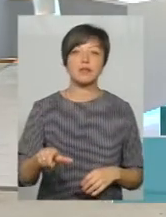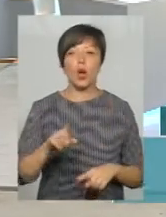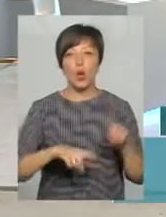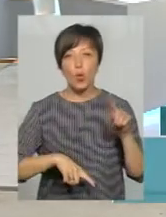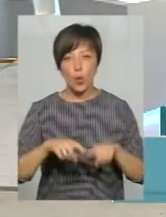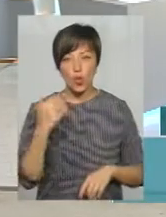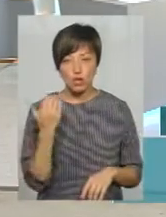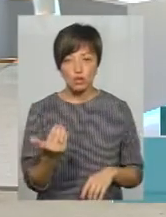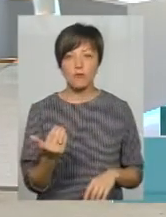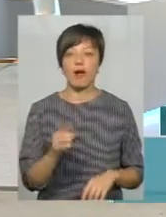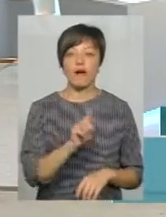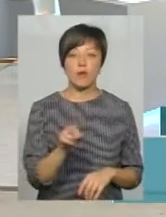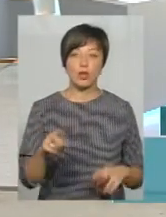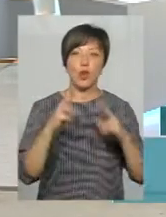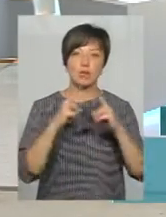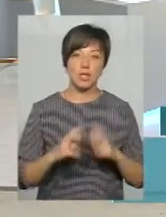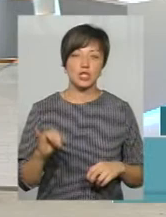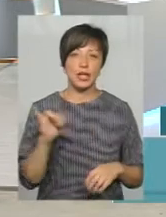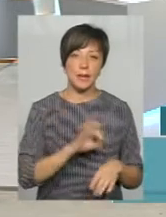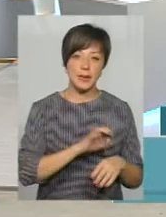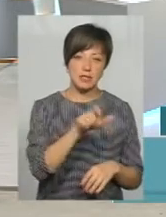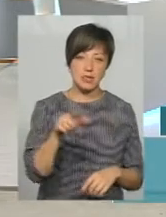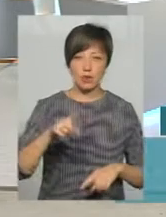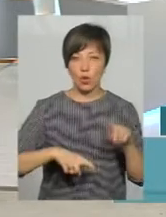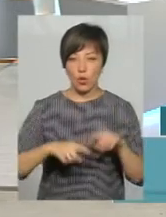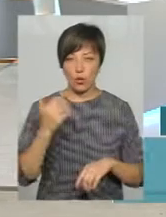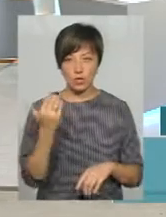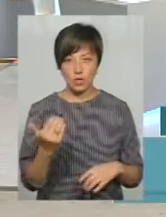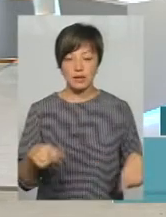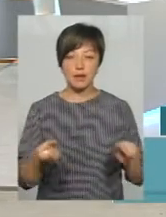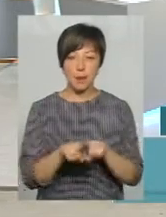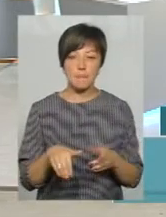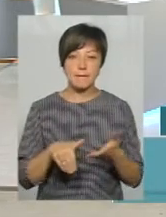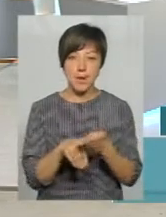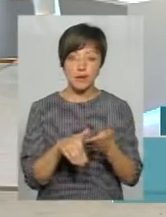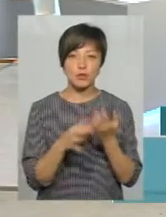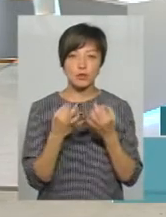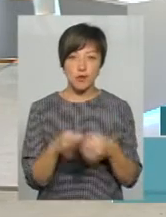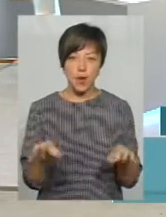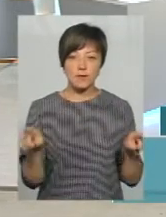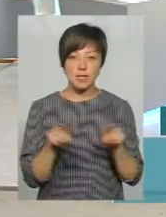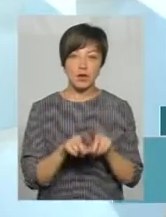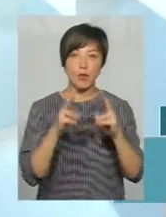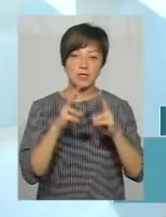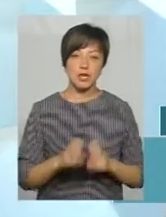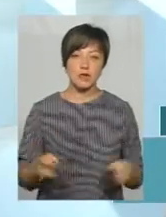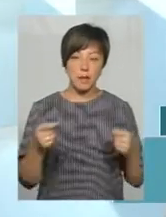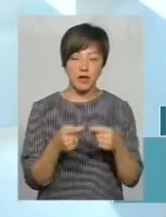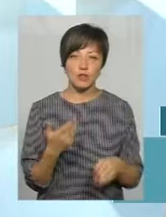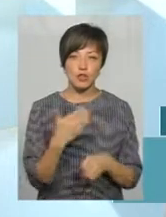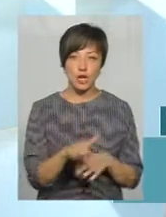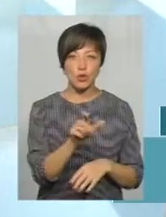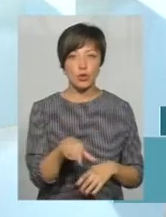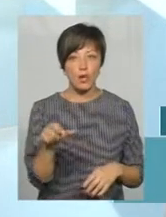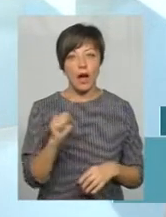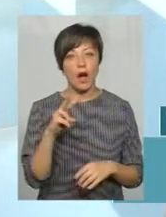родичів пацієнтів. Тобто, вони обстежуються. І пацієнти, і родичі пацієнтів. І таким методом ми дозволяємо все ж таки обстежити певну частку людей.